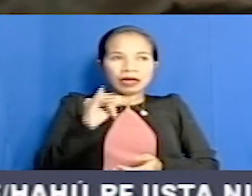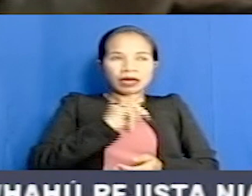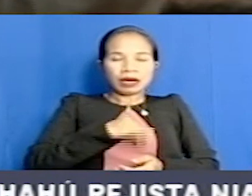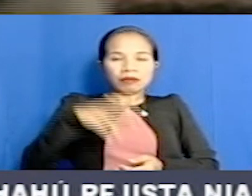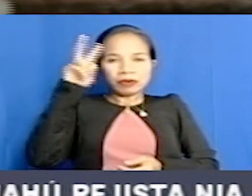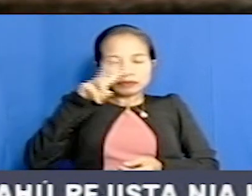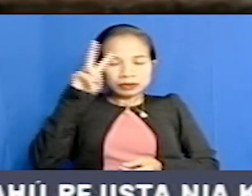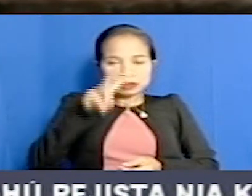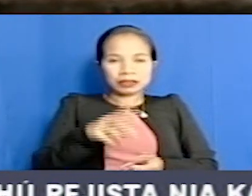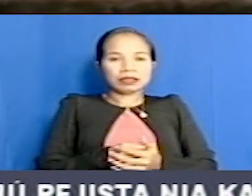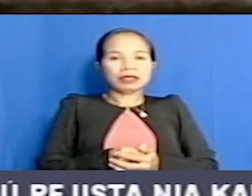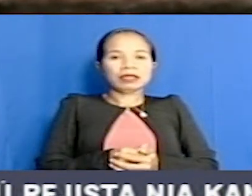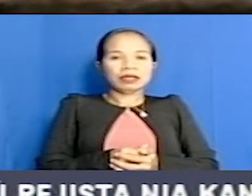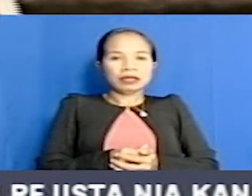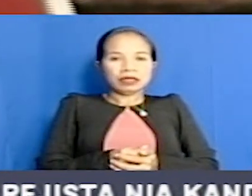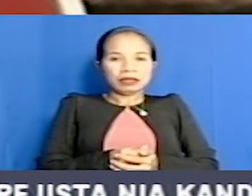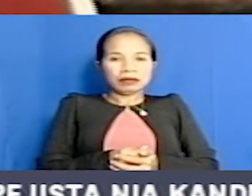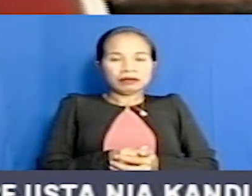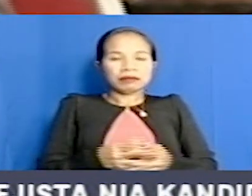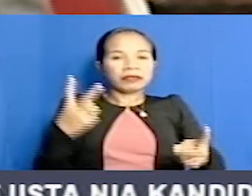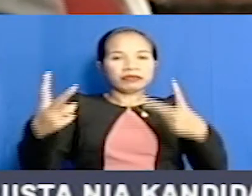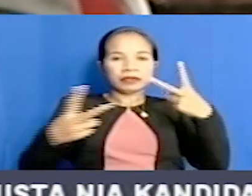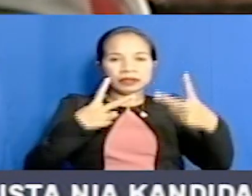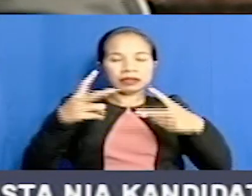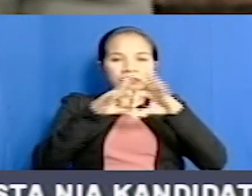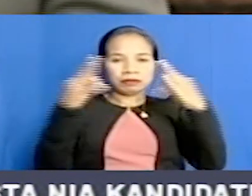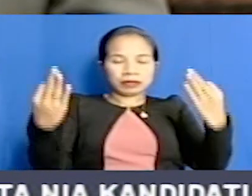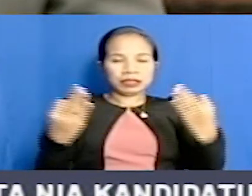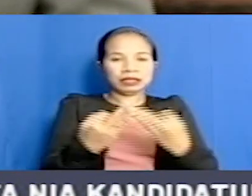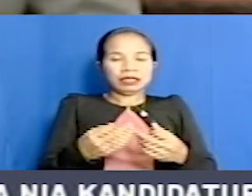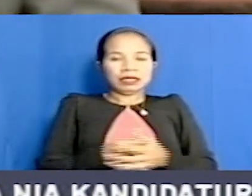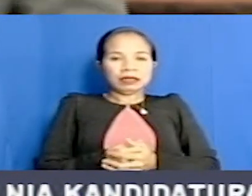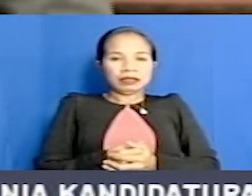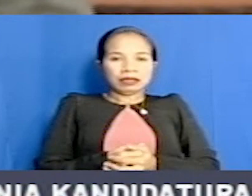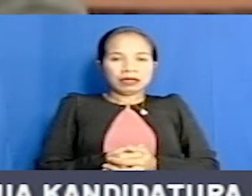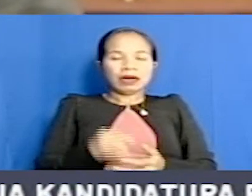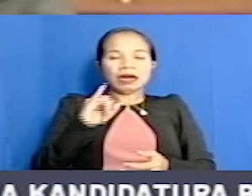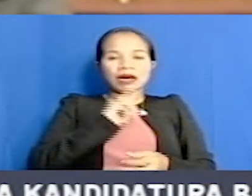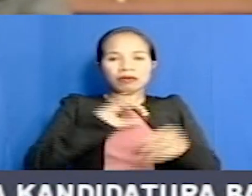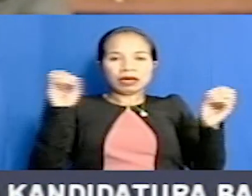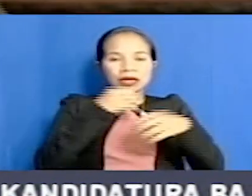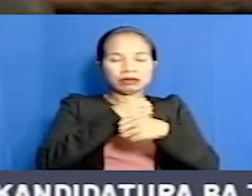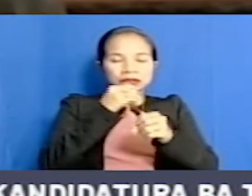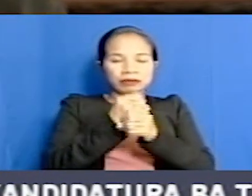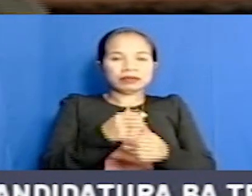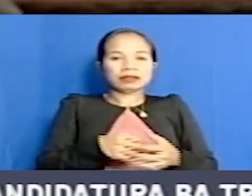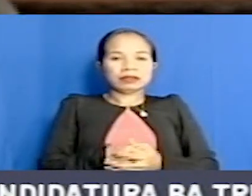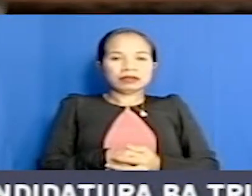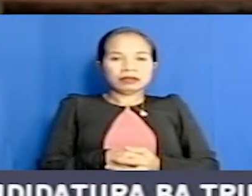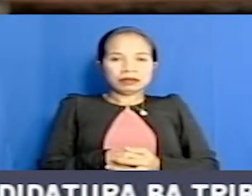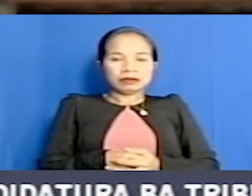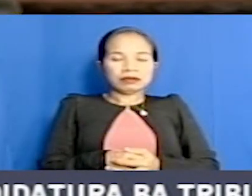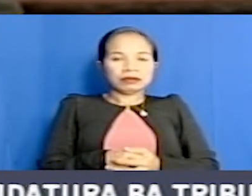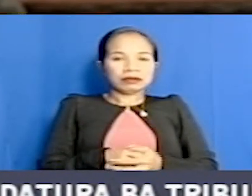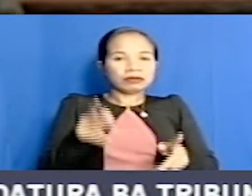dizer, ha'u ba' visita ho'familha. Ha'u la ba' al servizio pu'oficial. Ha evita